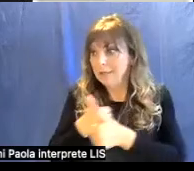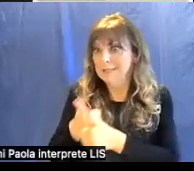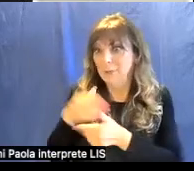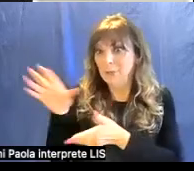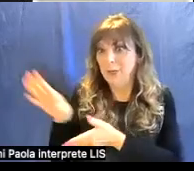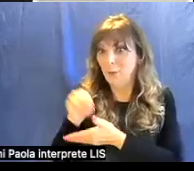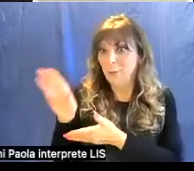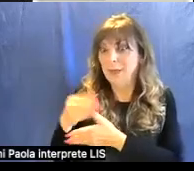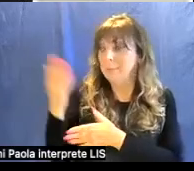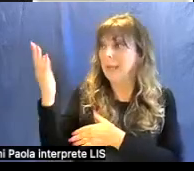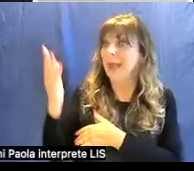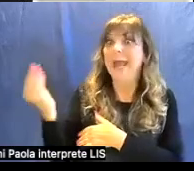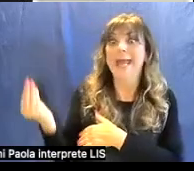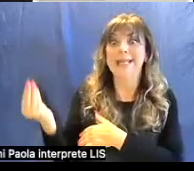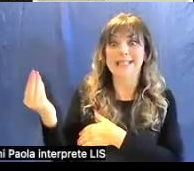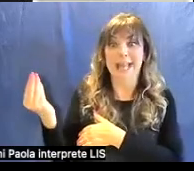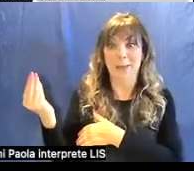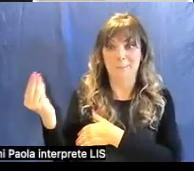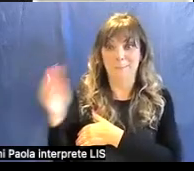'esempio del re